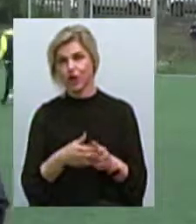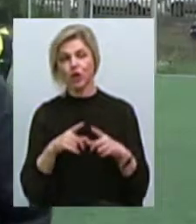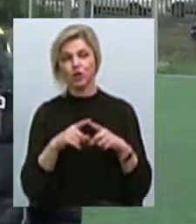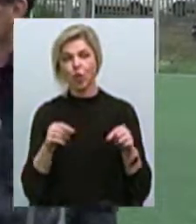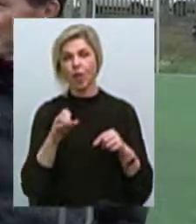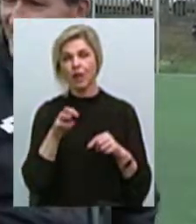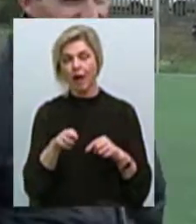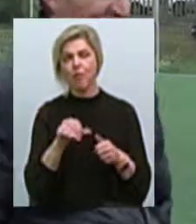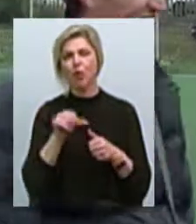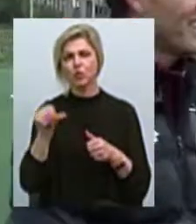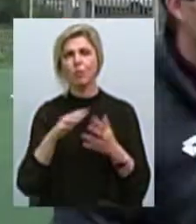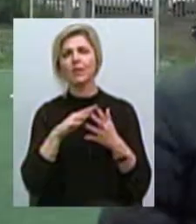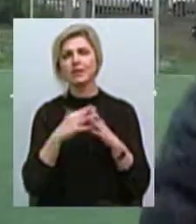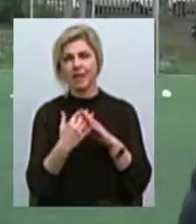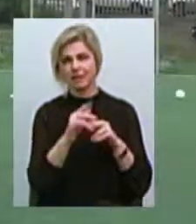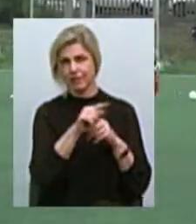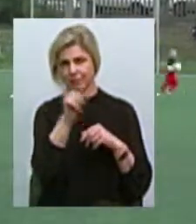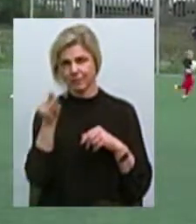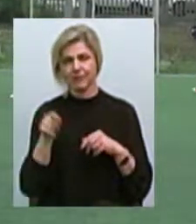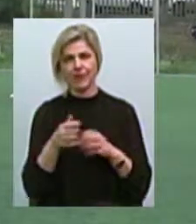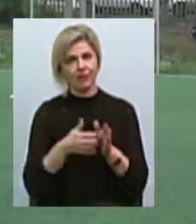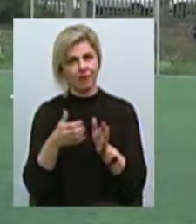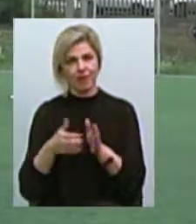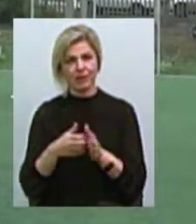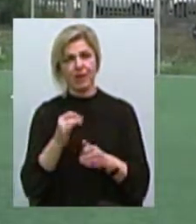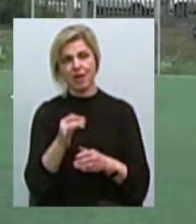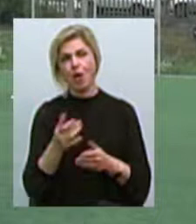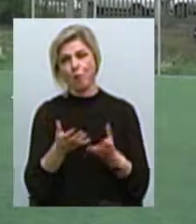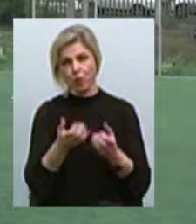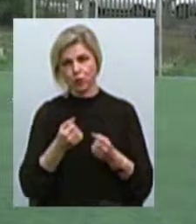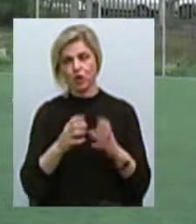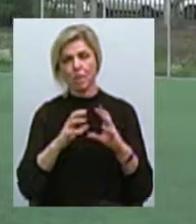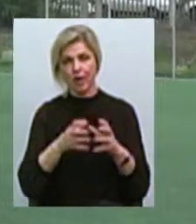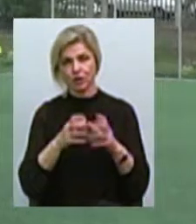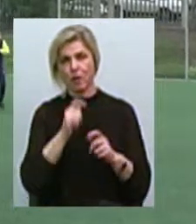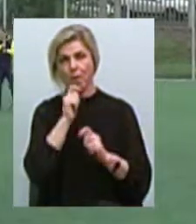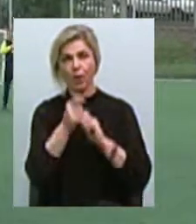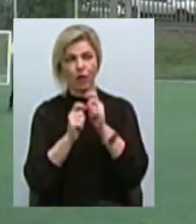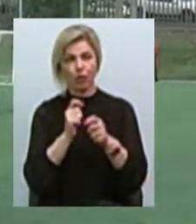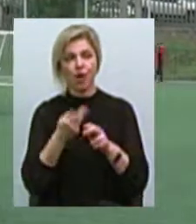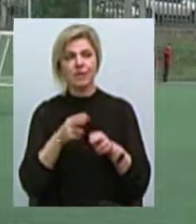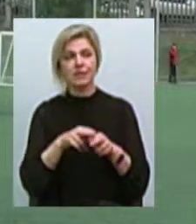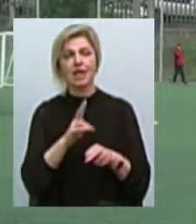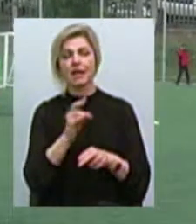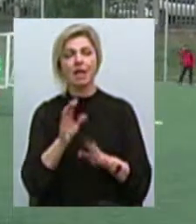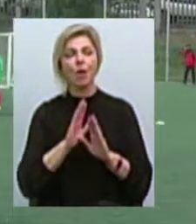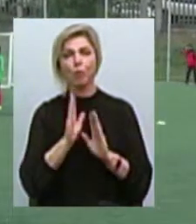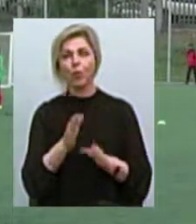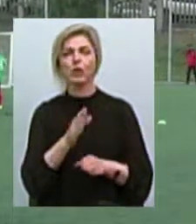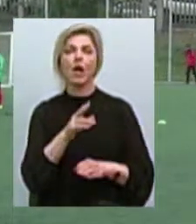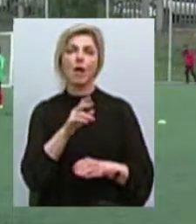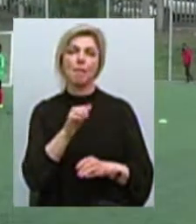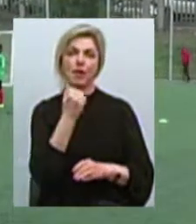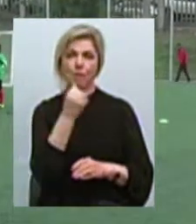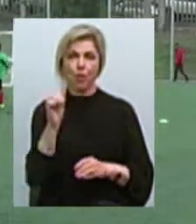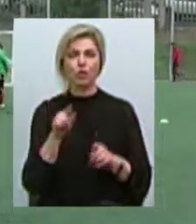особливо в сільській місцевості. Вони сьогодні отримують м'ячі і подарунки. Сьогодні не буде переможців. Переможці будуть номінальні. Сьогодні всі